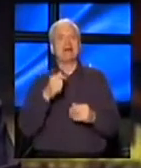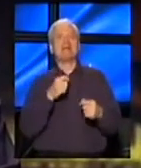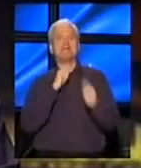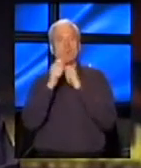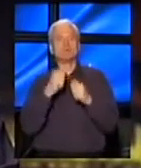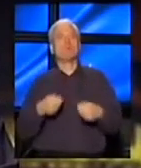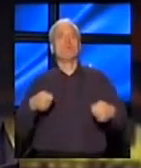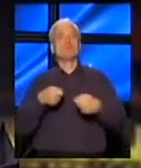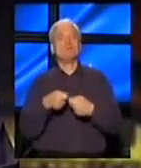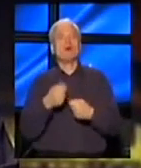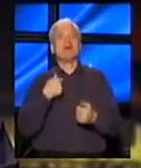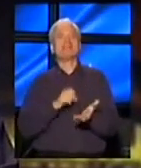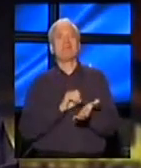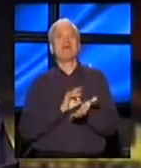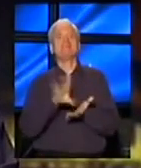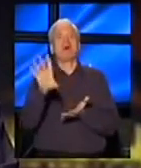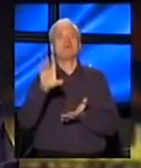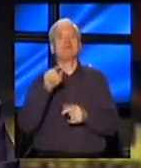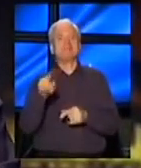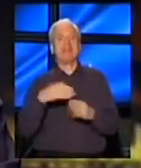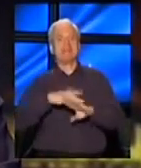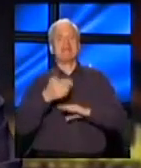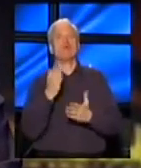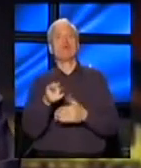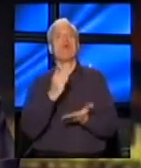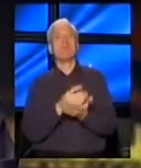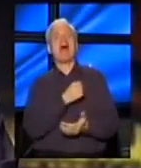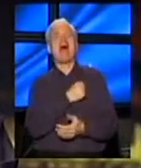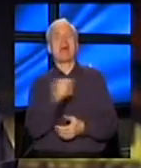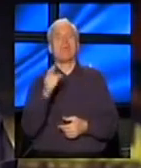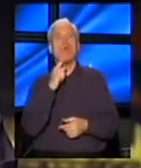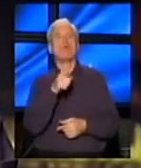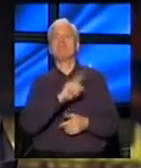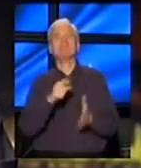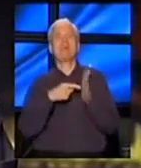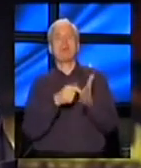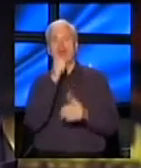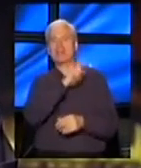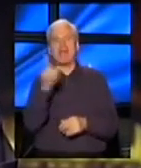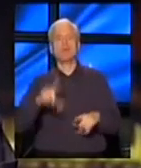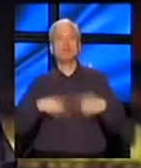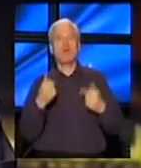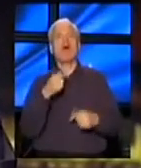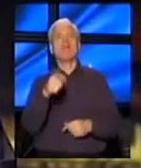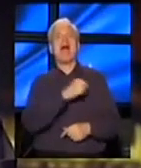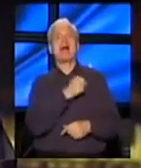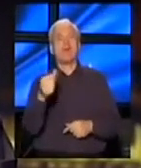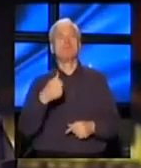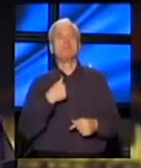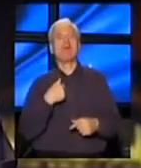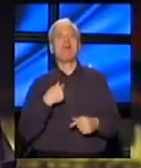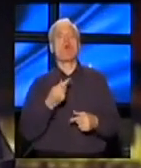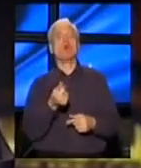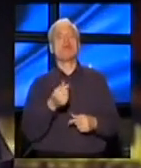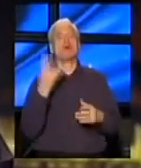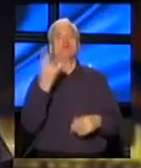Izbačen sam iz te stranke, gospodine Tadiću. Bila to hrabrost koju vi nikada u životu nećete pokazati. Ta hrabrost mi je koštala četiri godine mirnog